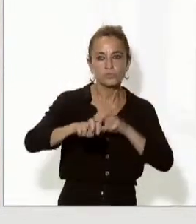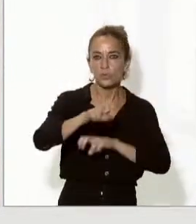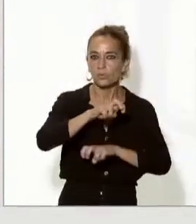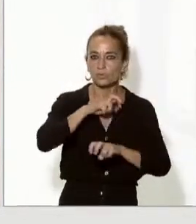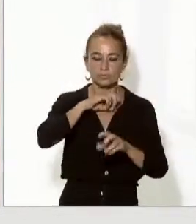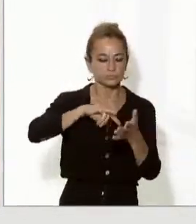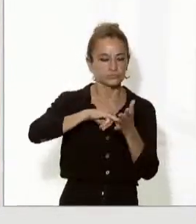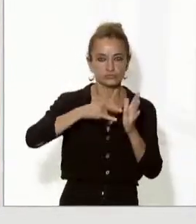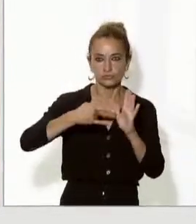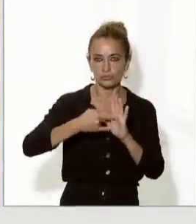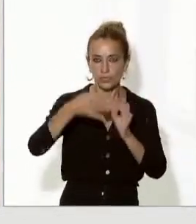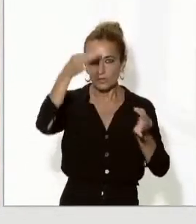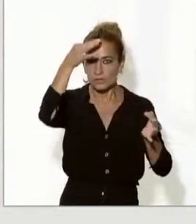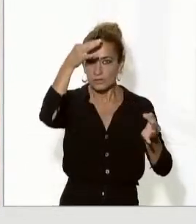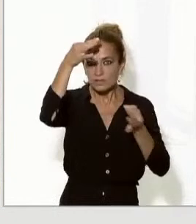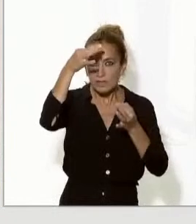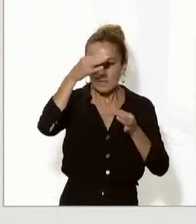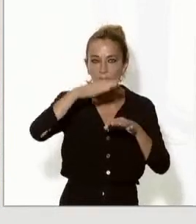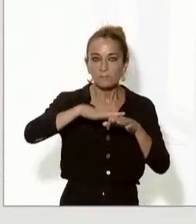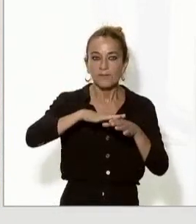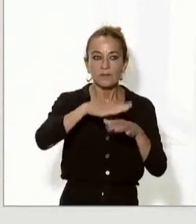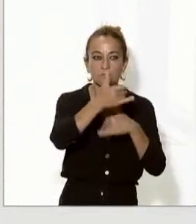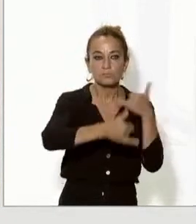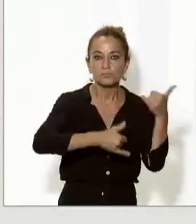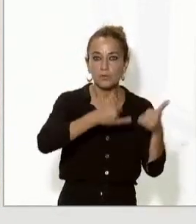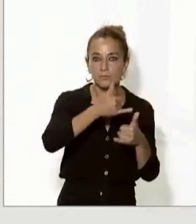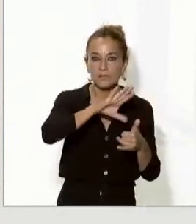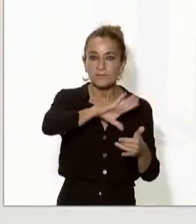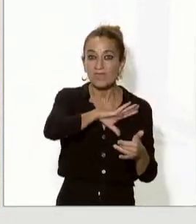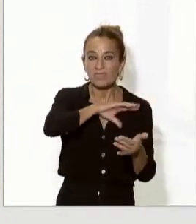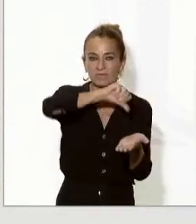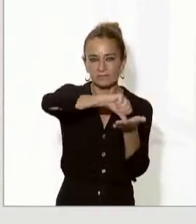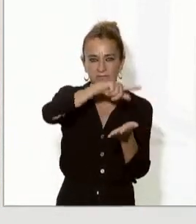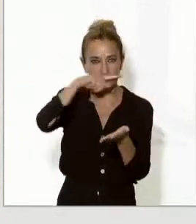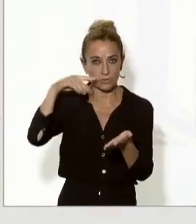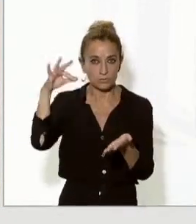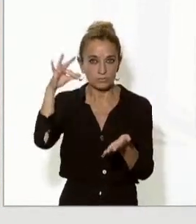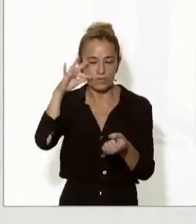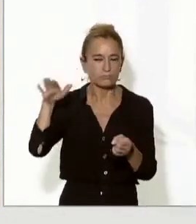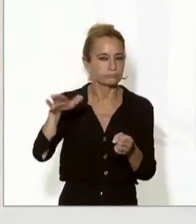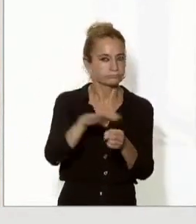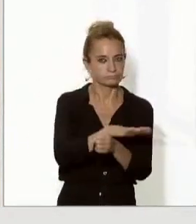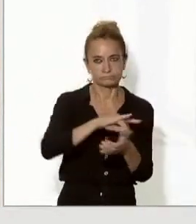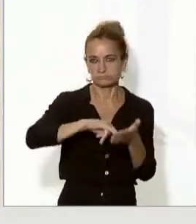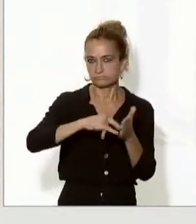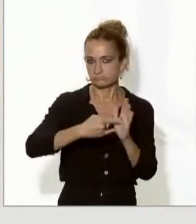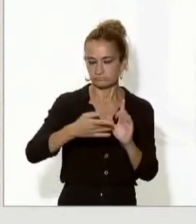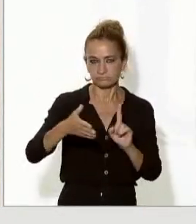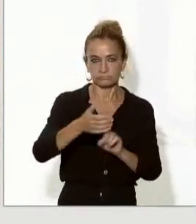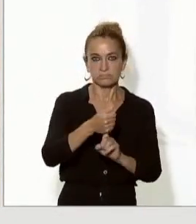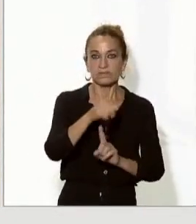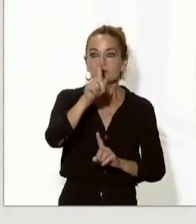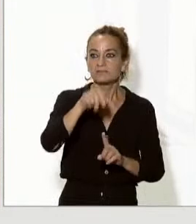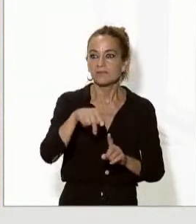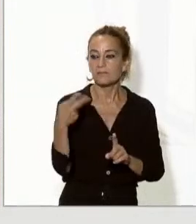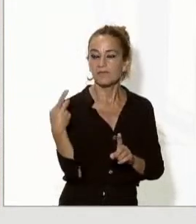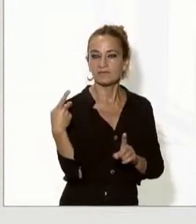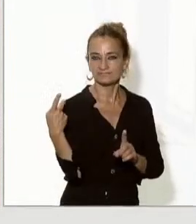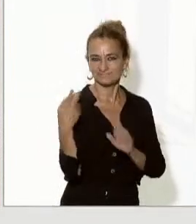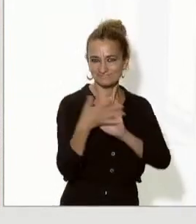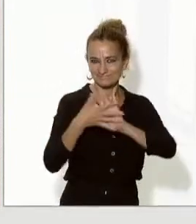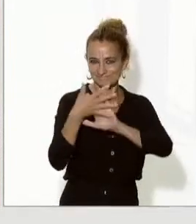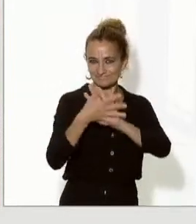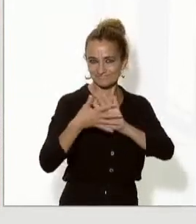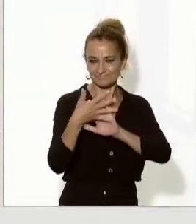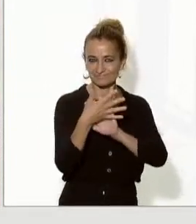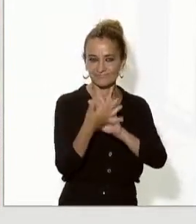problemàtiques reals dels ciutadans i de les ciutadanes. I també hem acordat la creació, depenent d'aquest acord